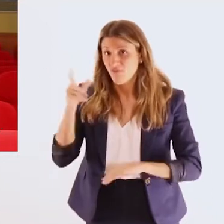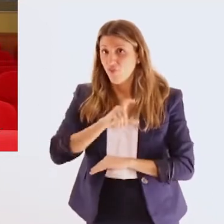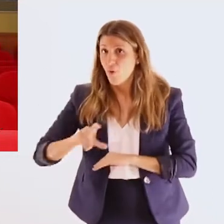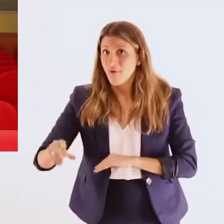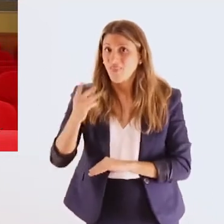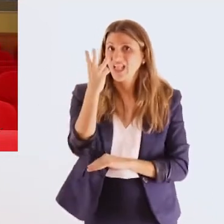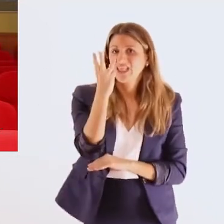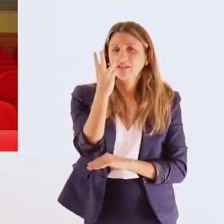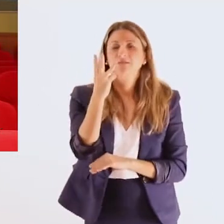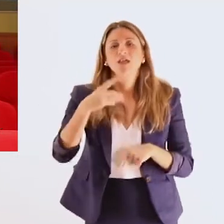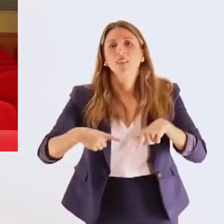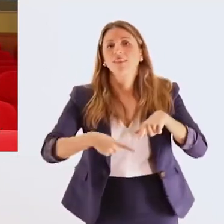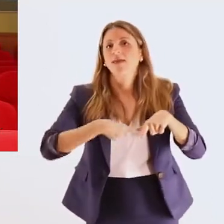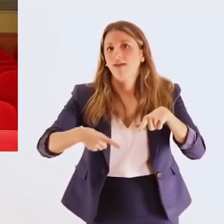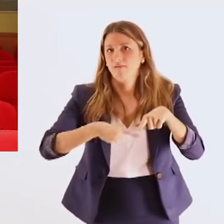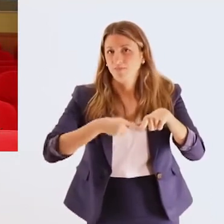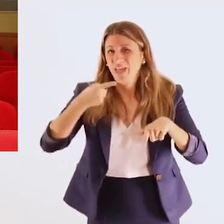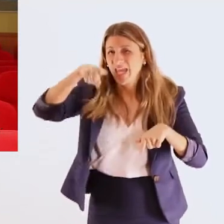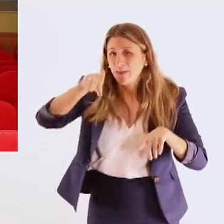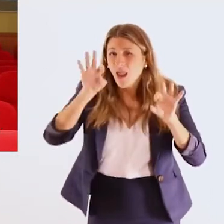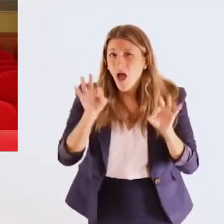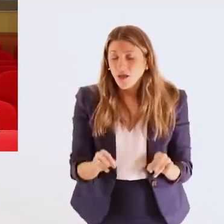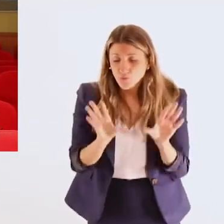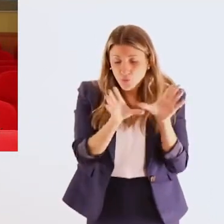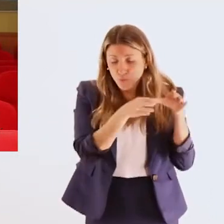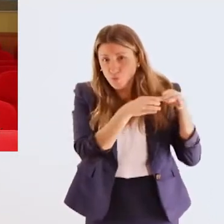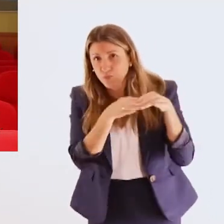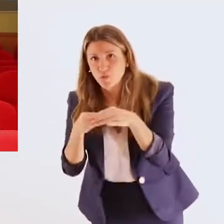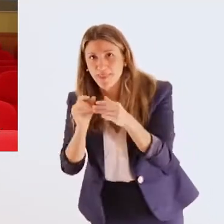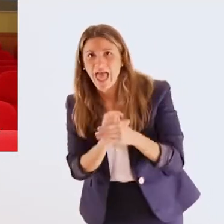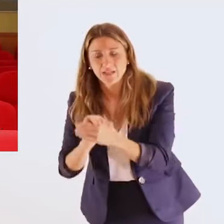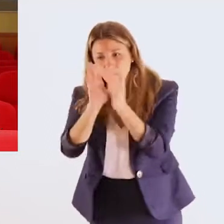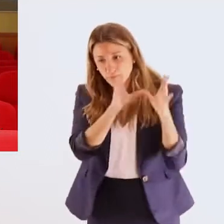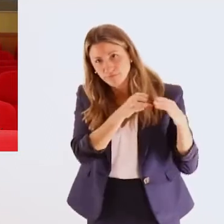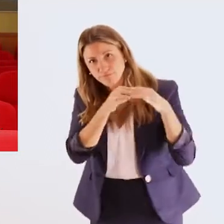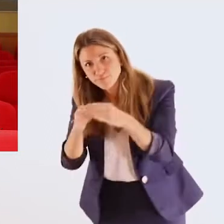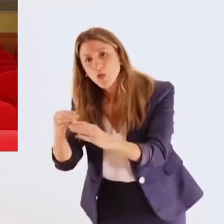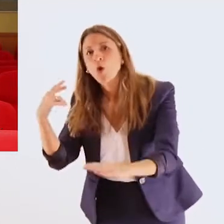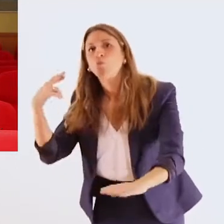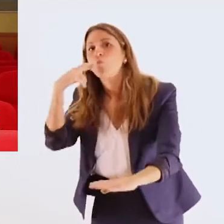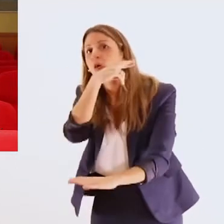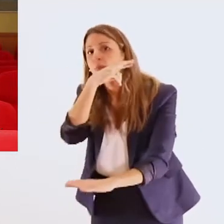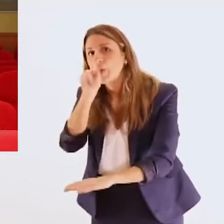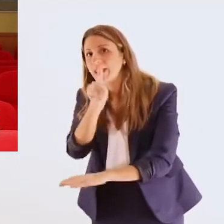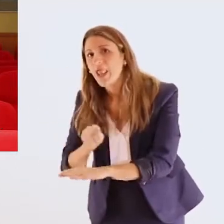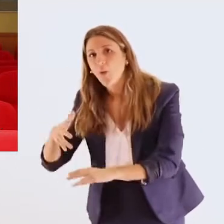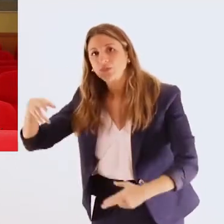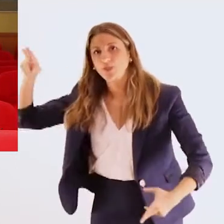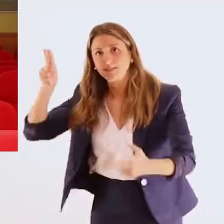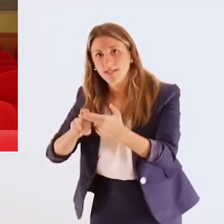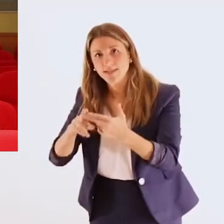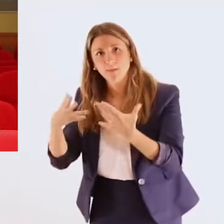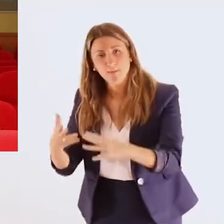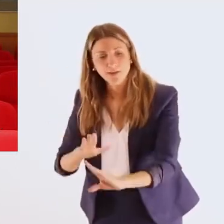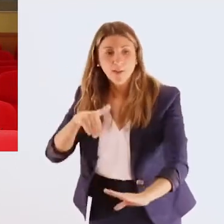Εθνική και Παγκόσμια Υμέρα Τόμων με Αναπηρία, όπου αντιπροσωπεία της ΕΣΑΜΕΑ συναντήθηκε με τον Πρωθυπουργό Κεριάκο Μητσοτάκη και τον